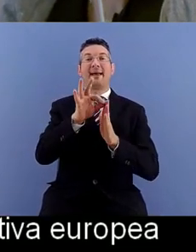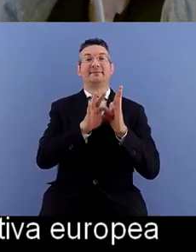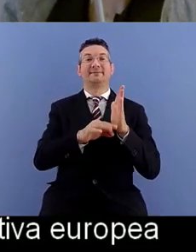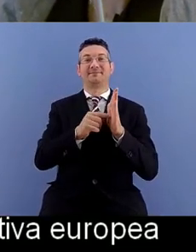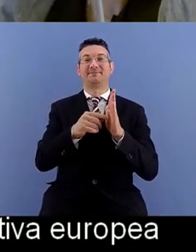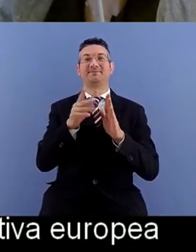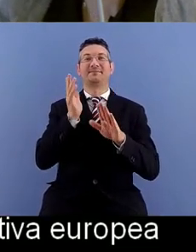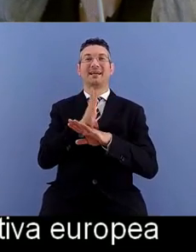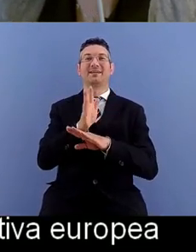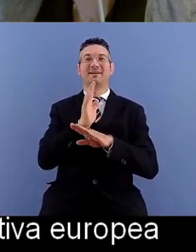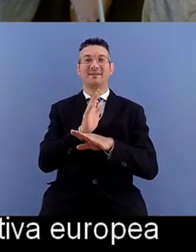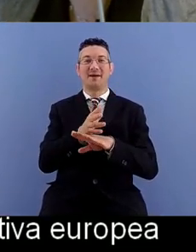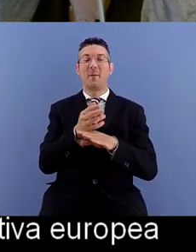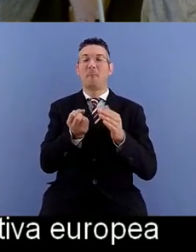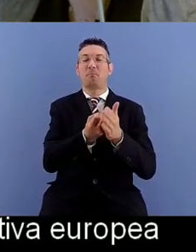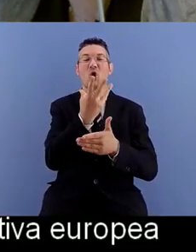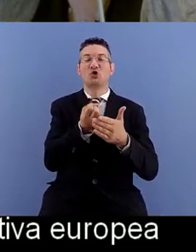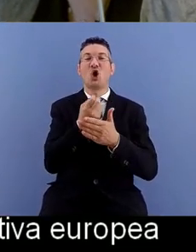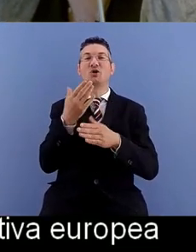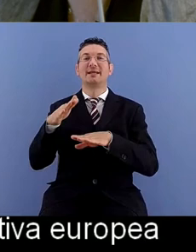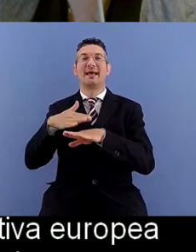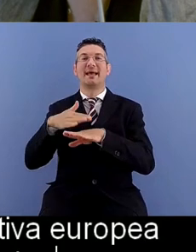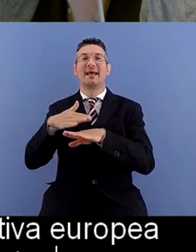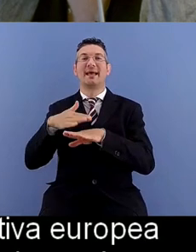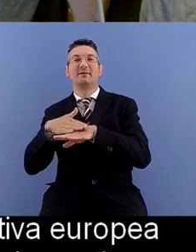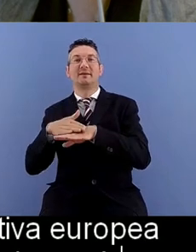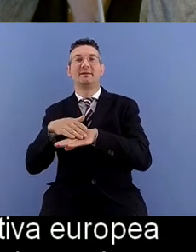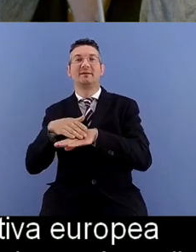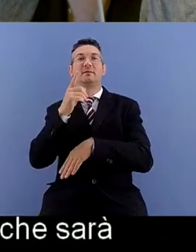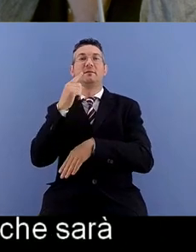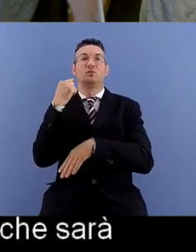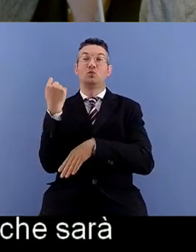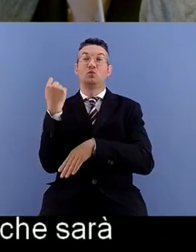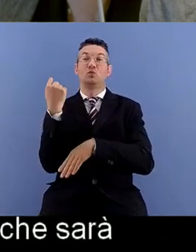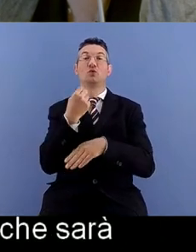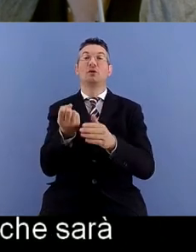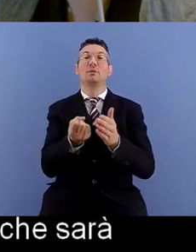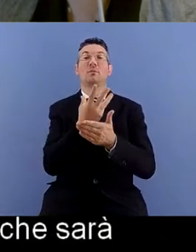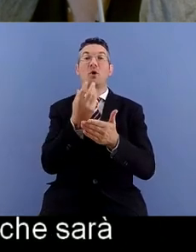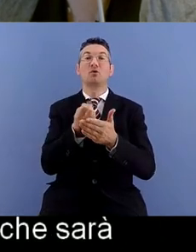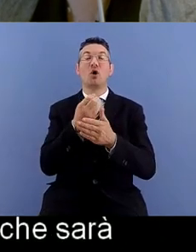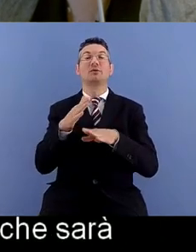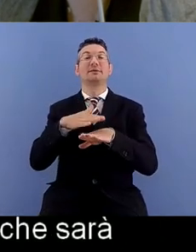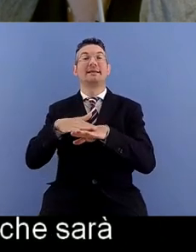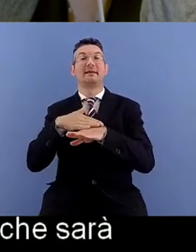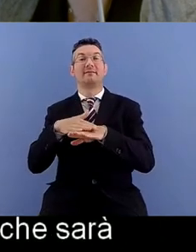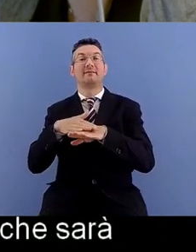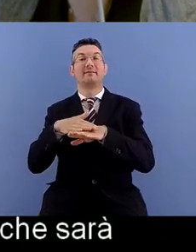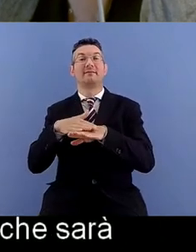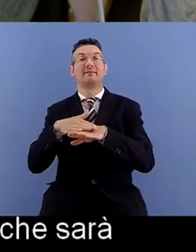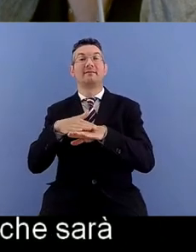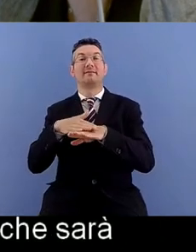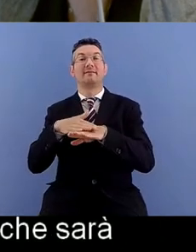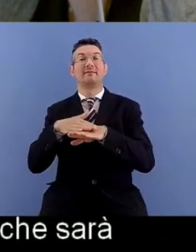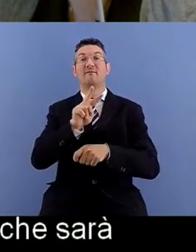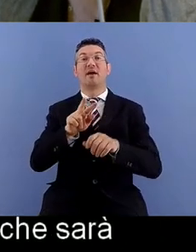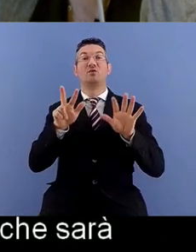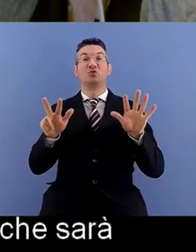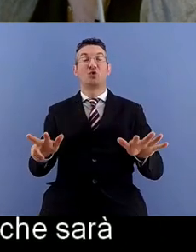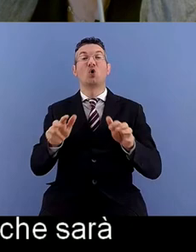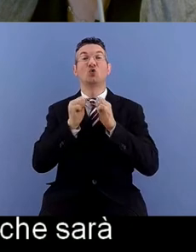di prodotti e servizi che sarà applicata a tutti i prodotti e servizi sul mercato a partire dal 28 giugno 2025